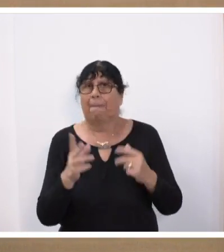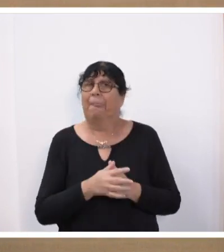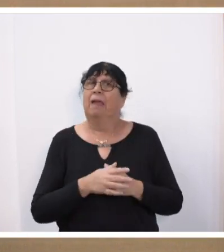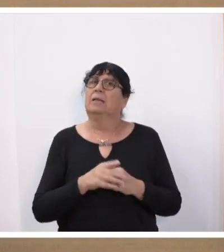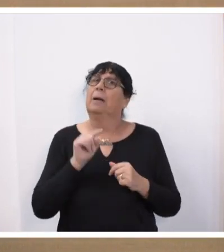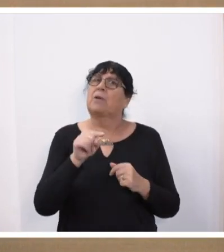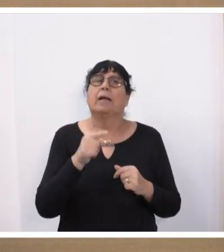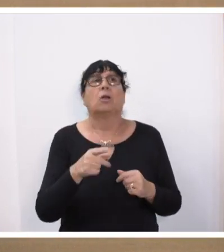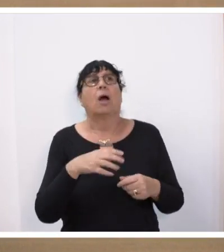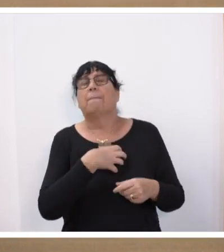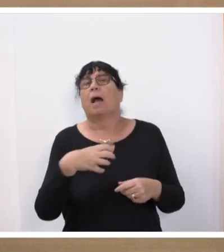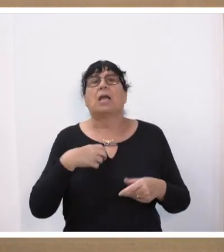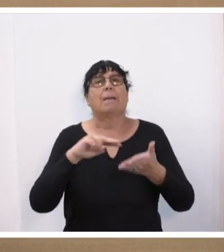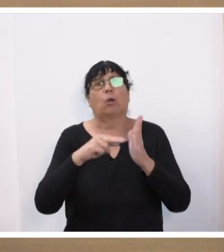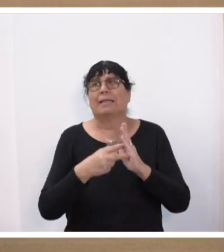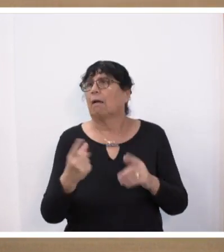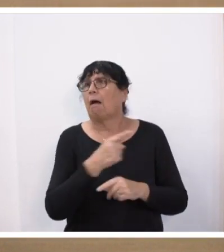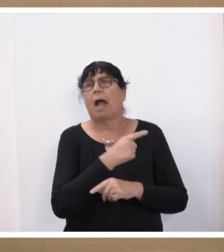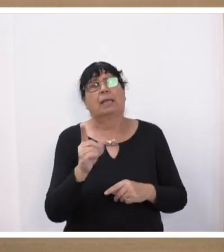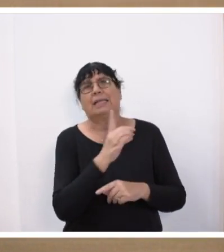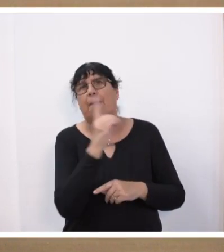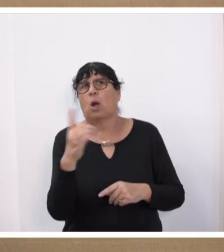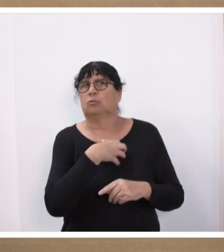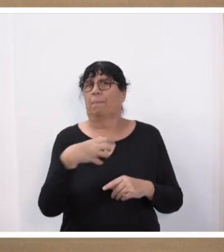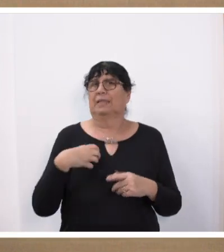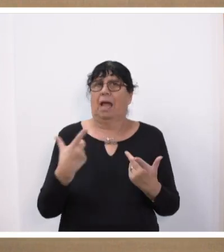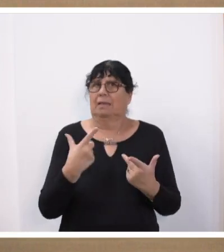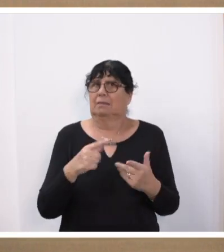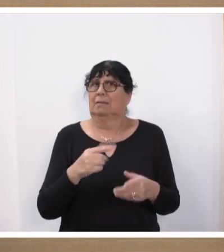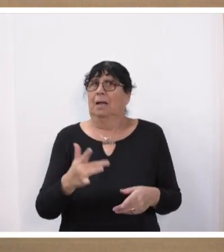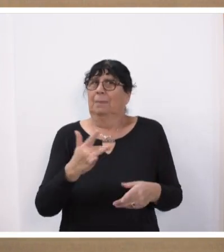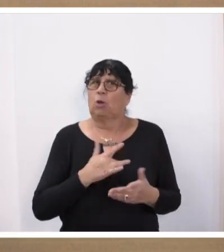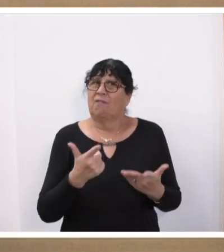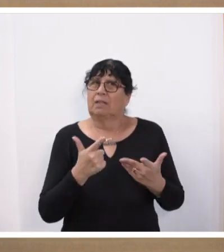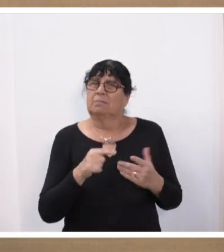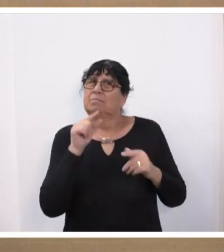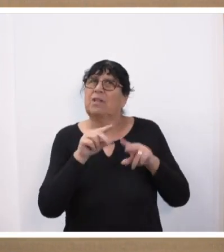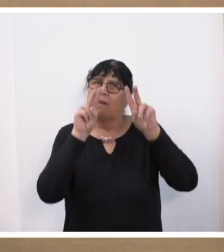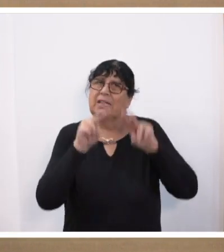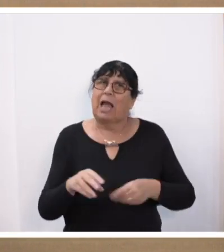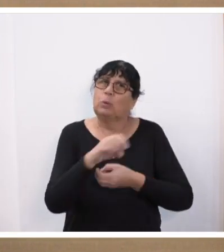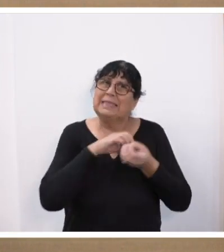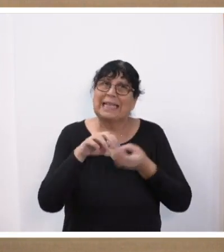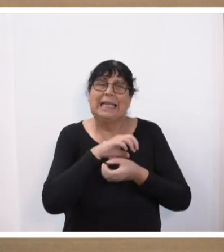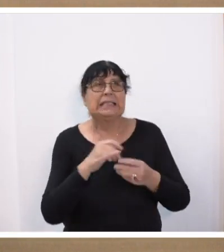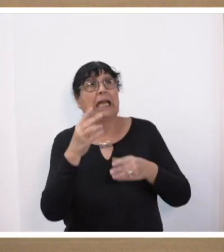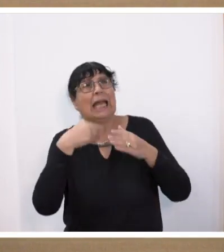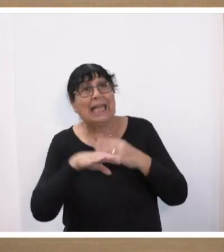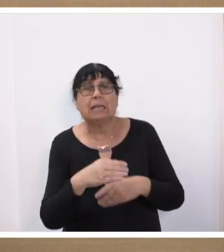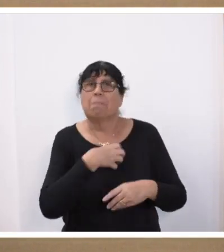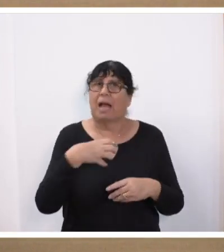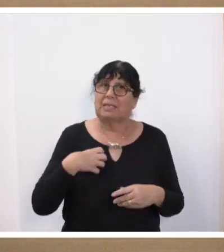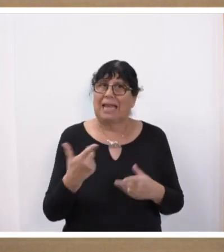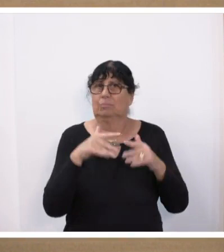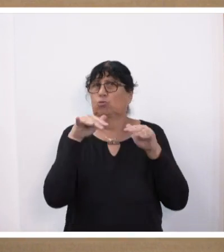Parteipolitik. Es betrifft alle demokratischen Parteien, dass wir in einer Phase sind der Vertrauenskrise in Institutionen, in Parteien und